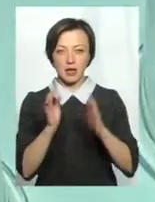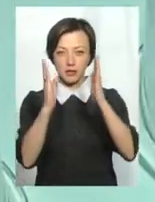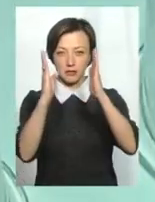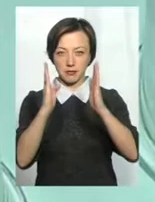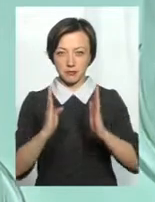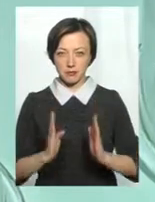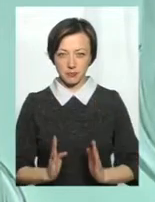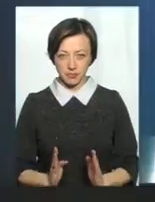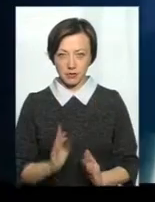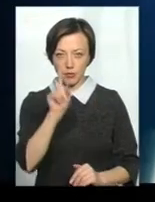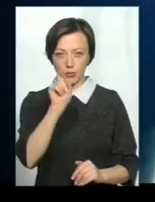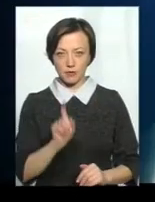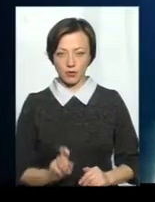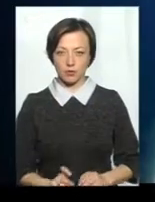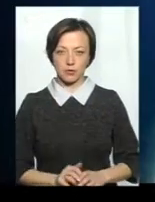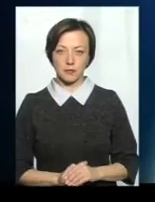лініях вздовж хребта.